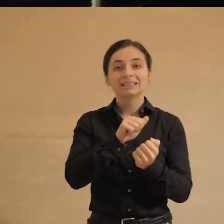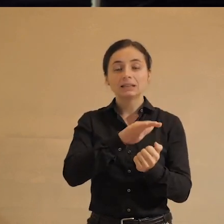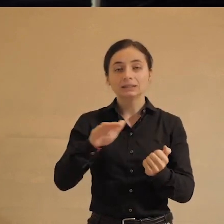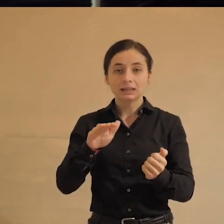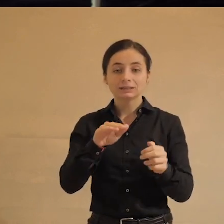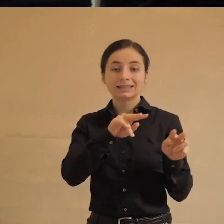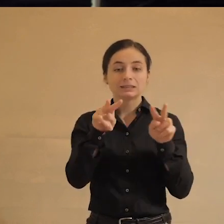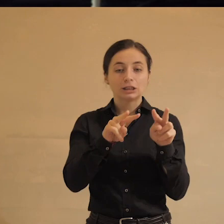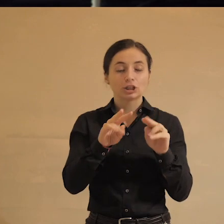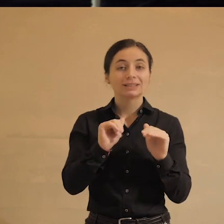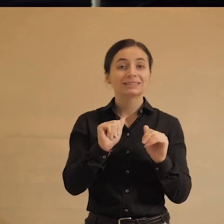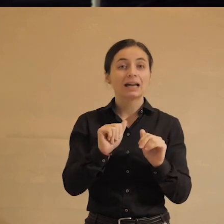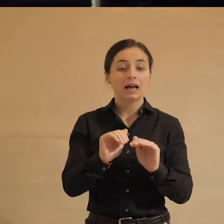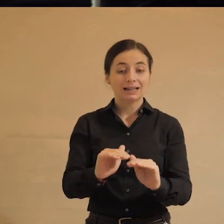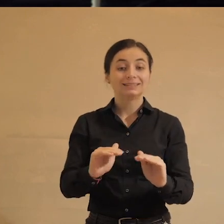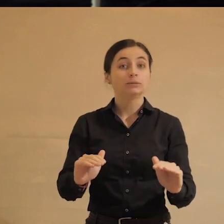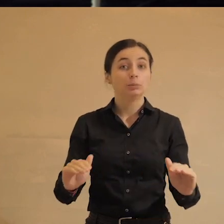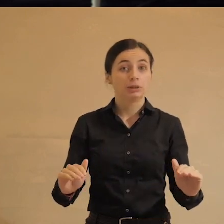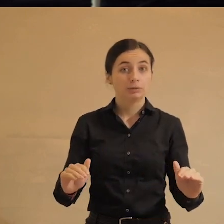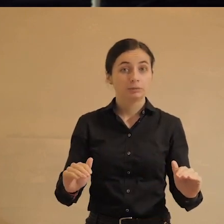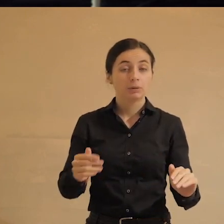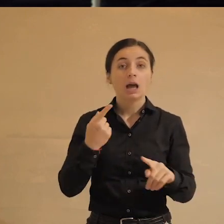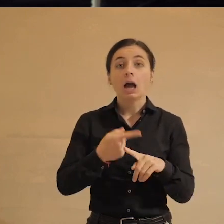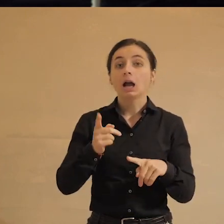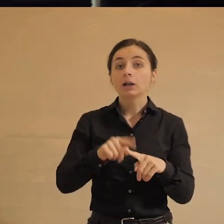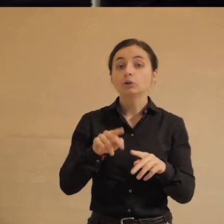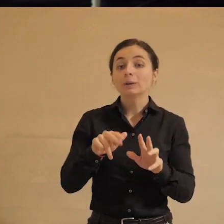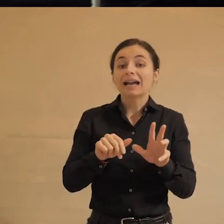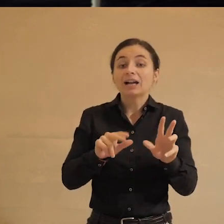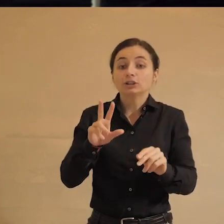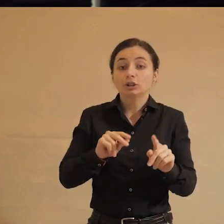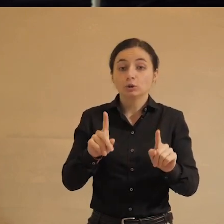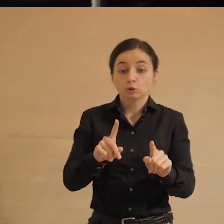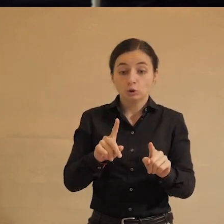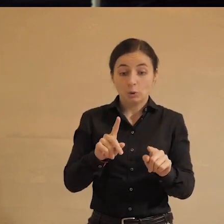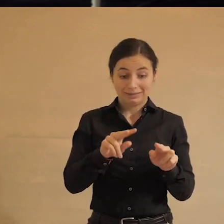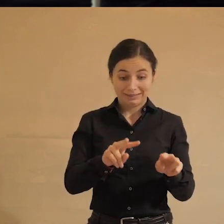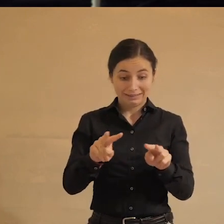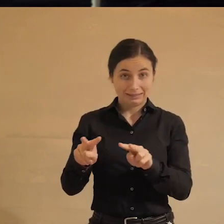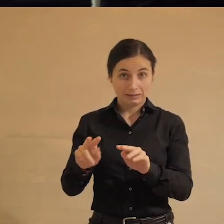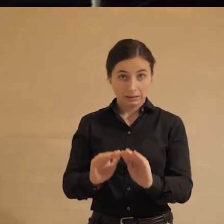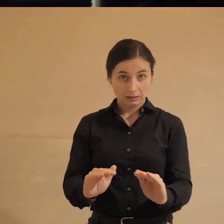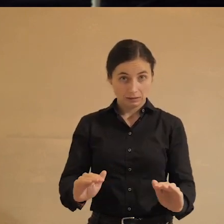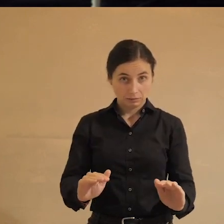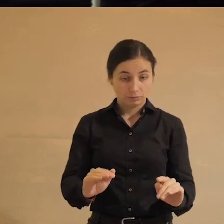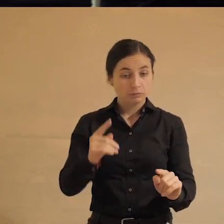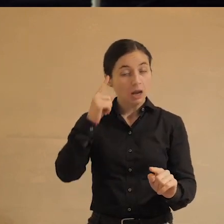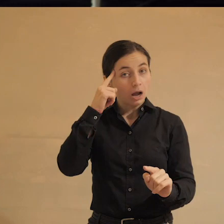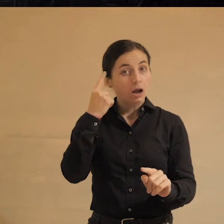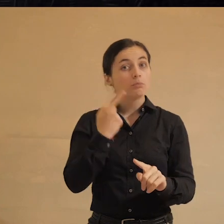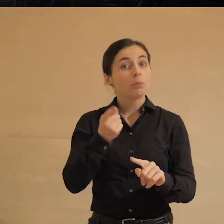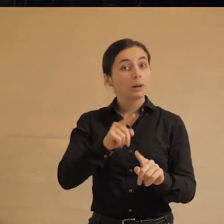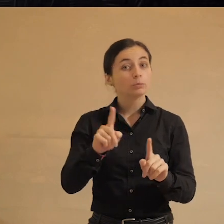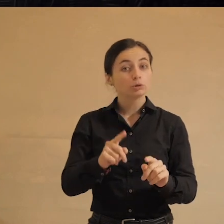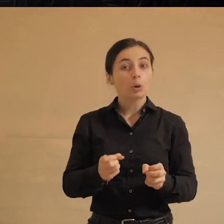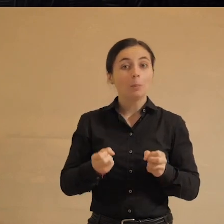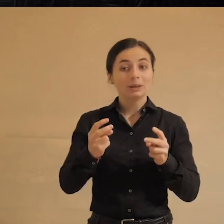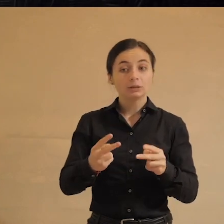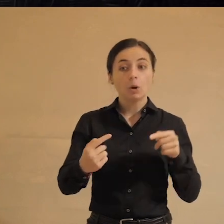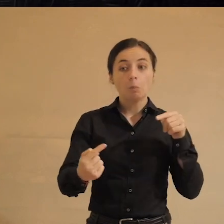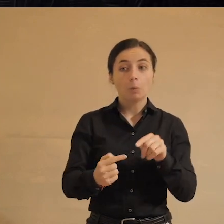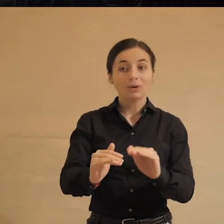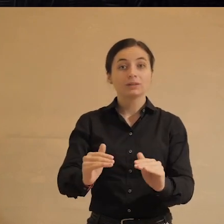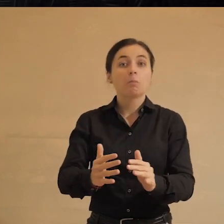слежки за детьми, которые, как считают те, кто за детьми следят, обоснованы потому, что преступлений против